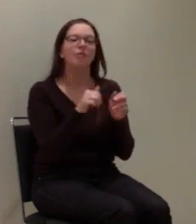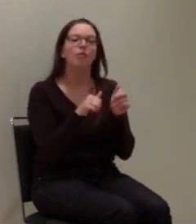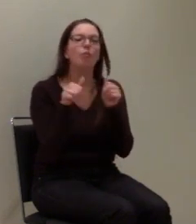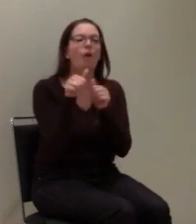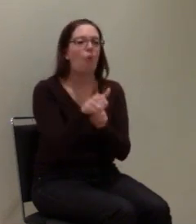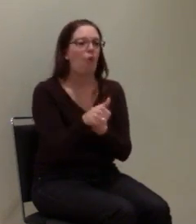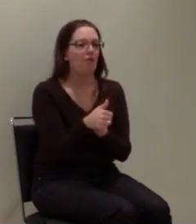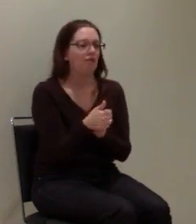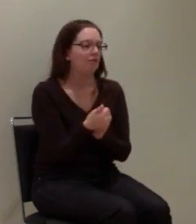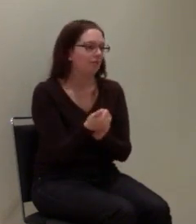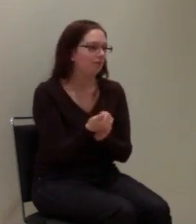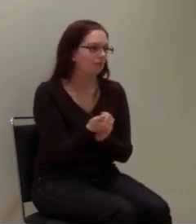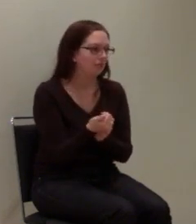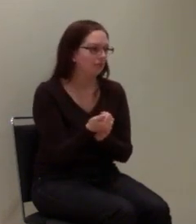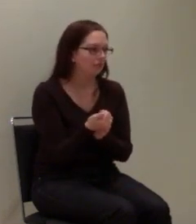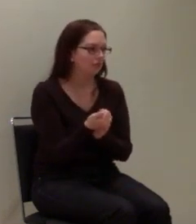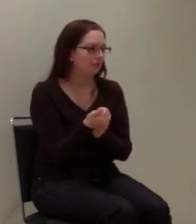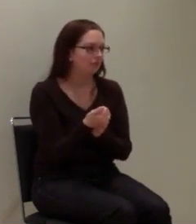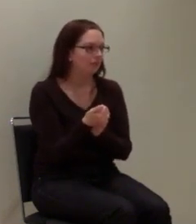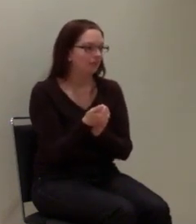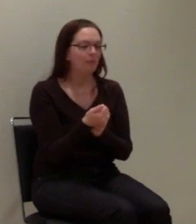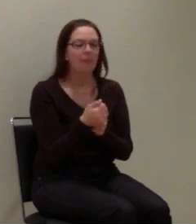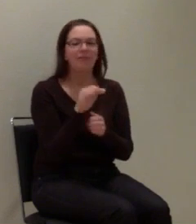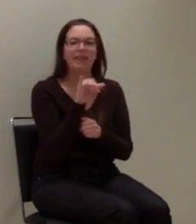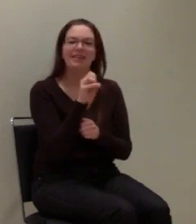Video-Chat-System überholt hat.